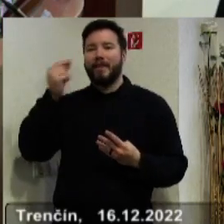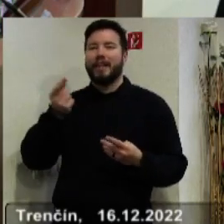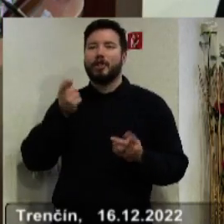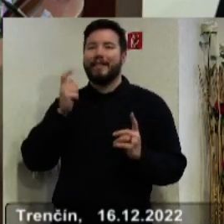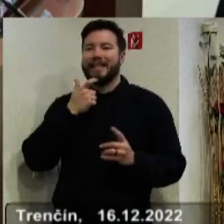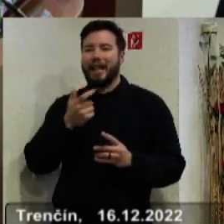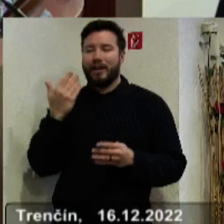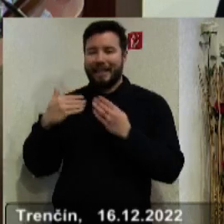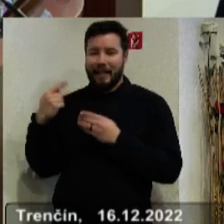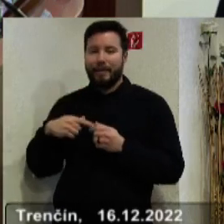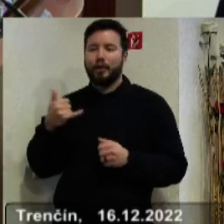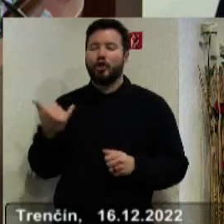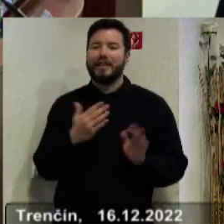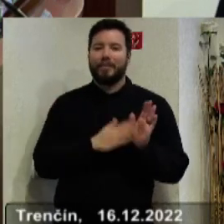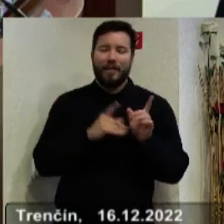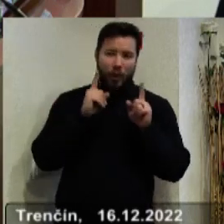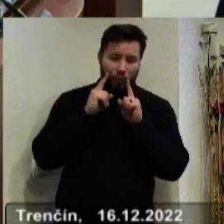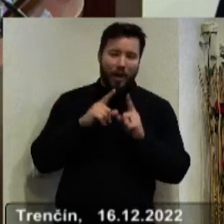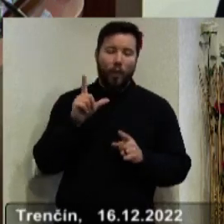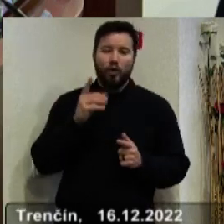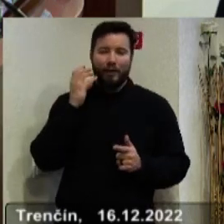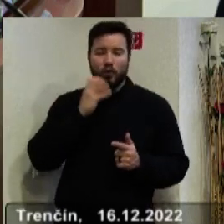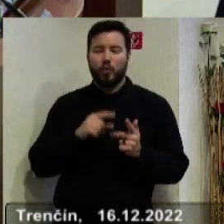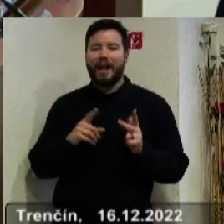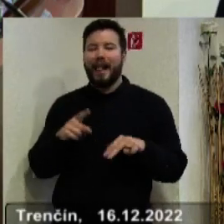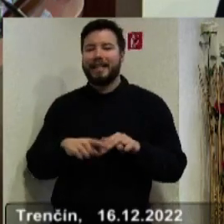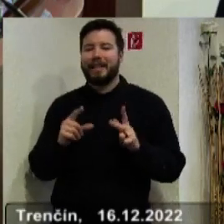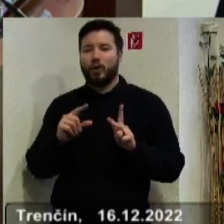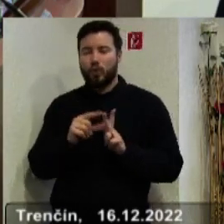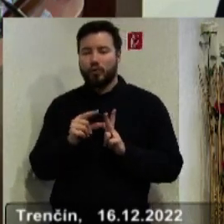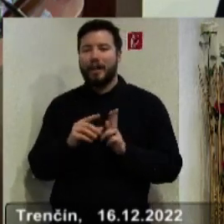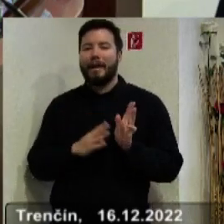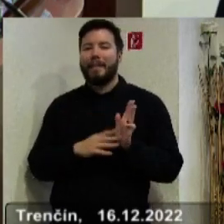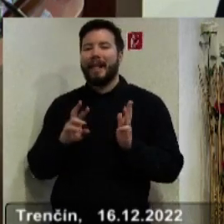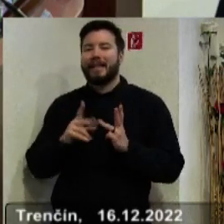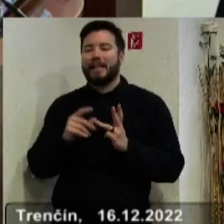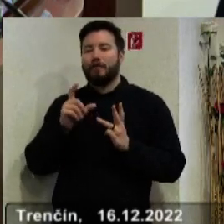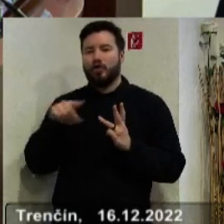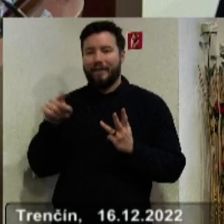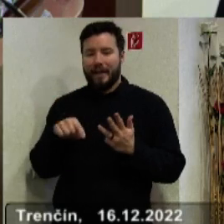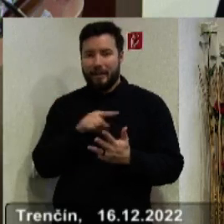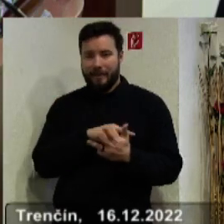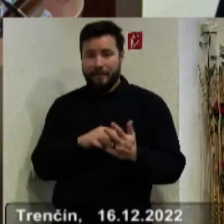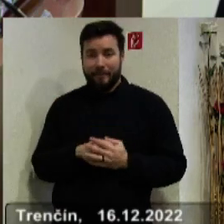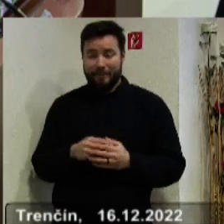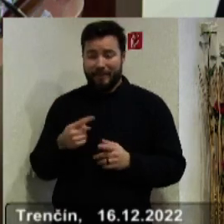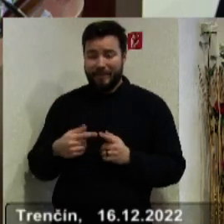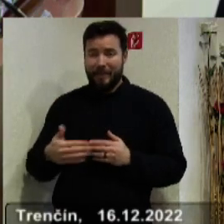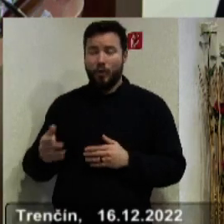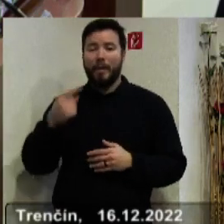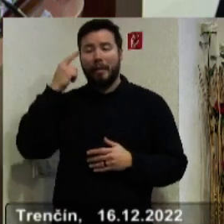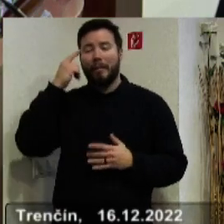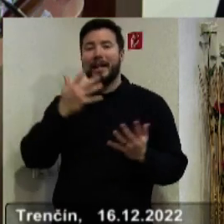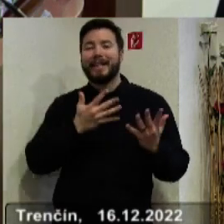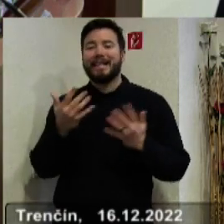dejí. Jozef Miloslav, Urbán Ludovič, Turo, Aleksandar Dubček, Milan Ratislav Štefánik. Už o niekoľkoch dní si pripomenieme